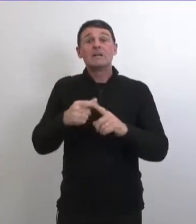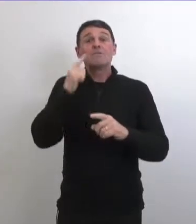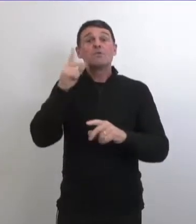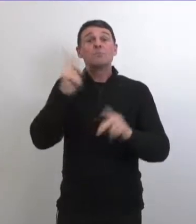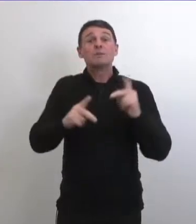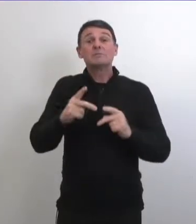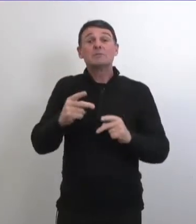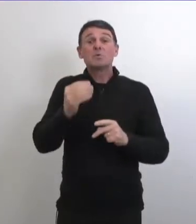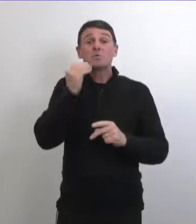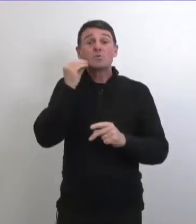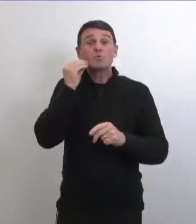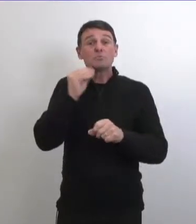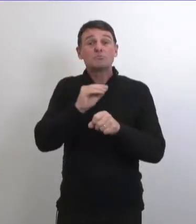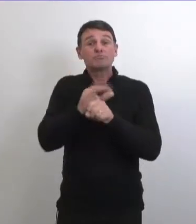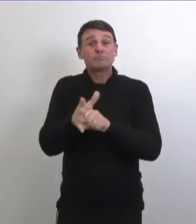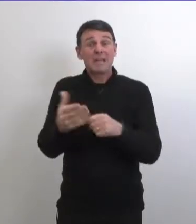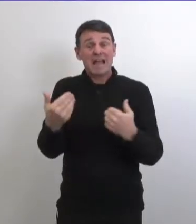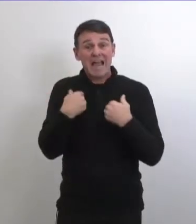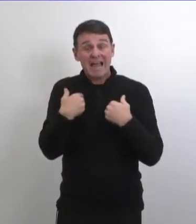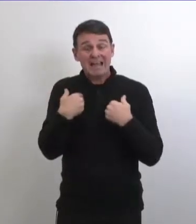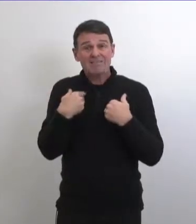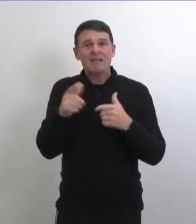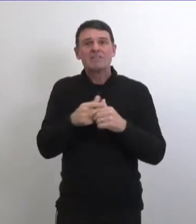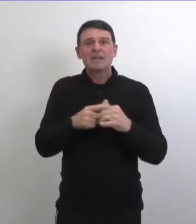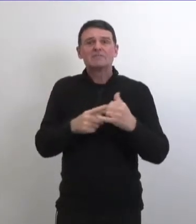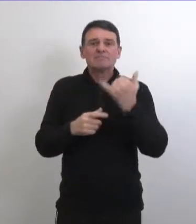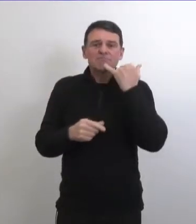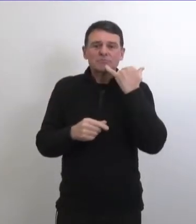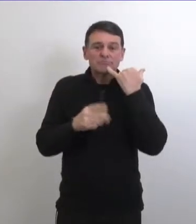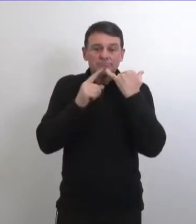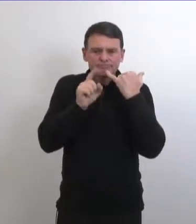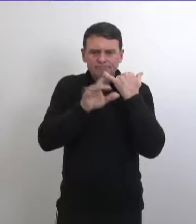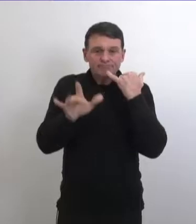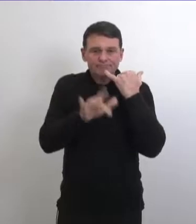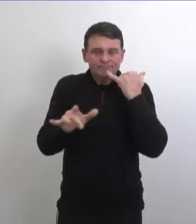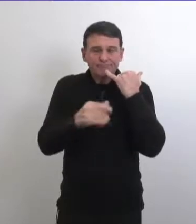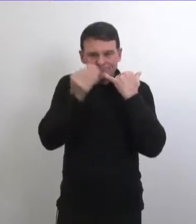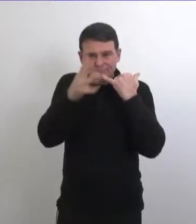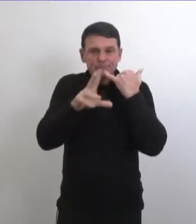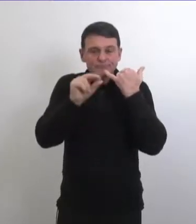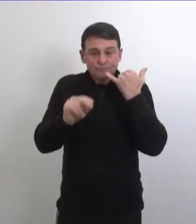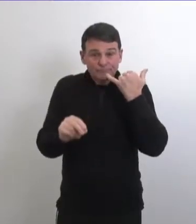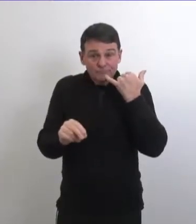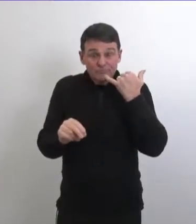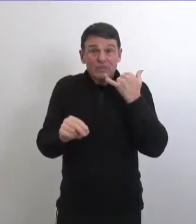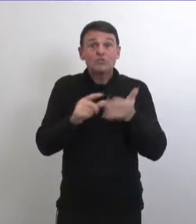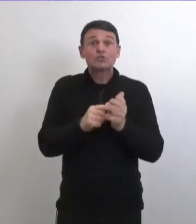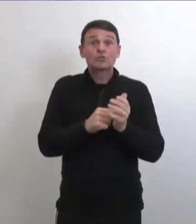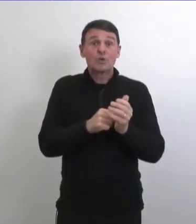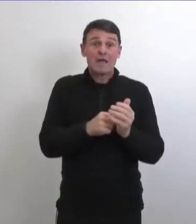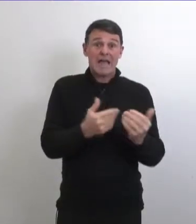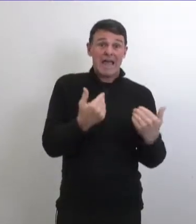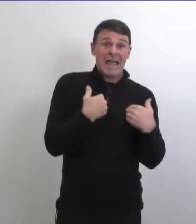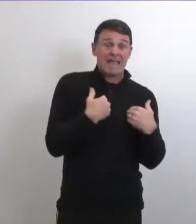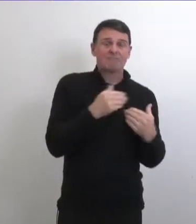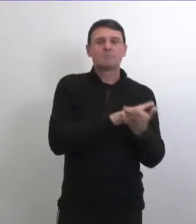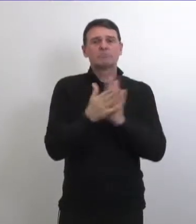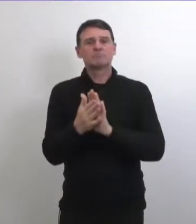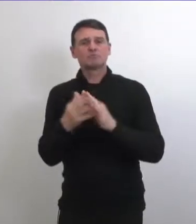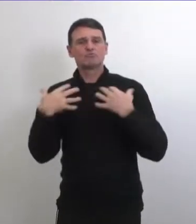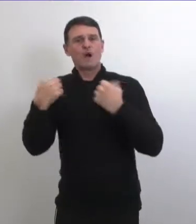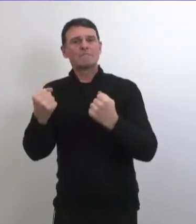cela nous a permis de faire passer 1416 cas du nombre de cas actifs au nombre de cas